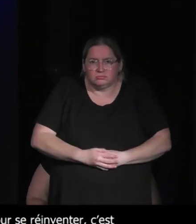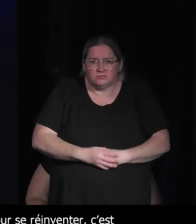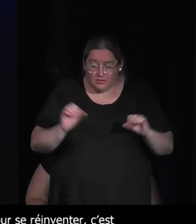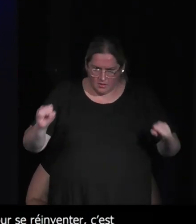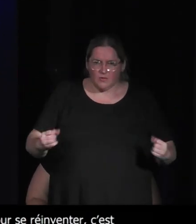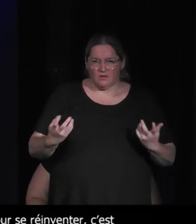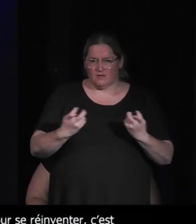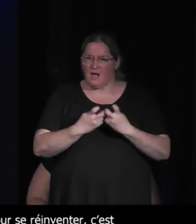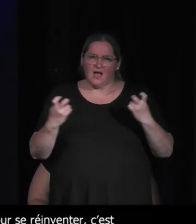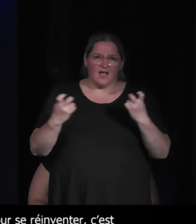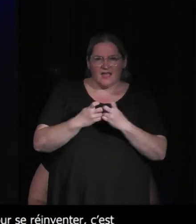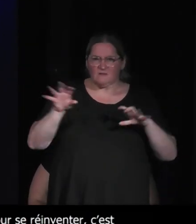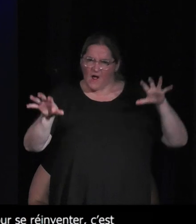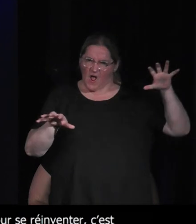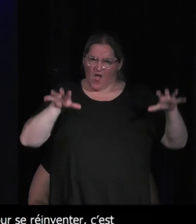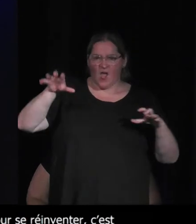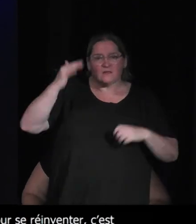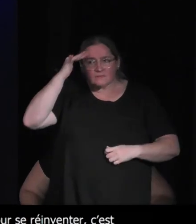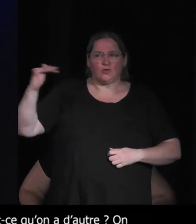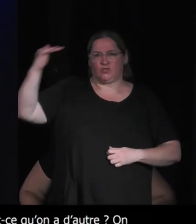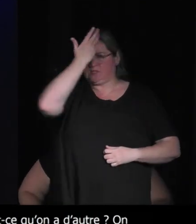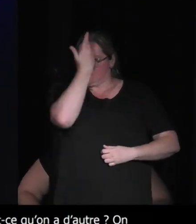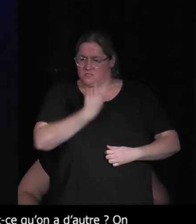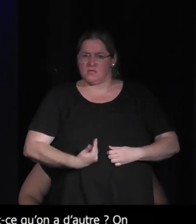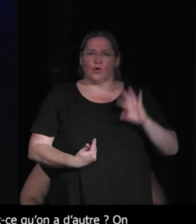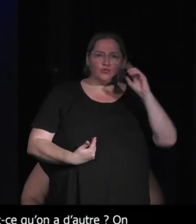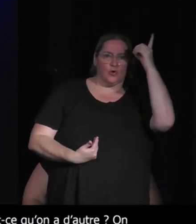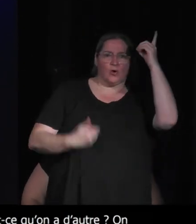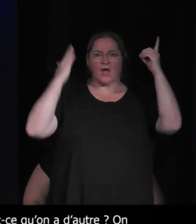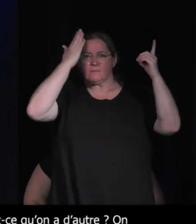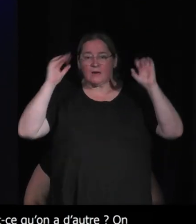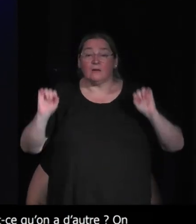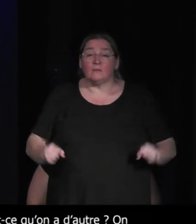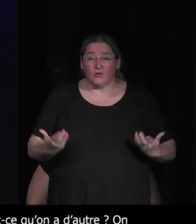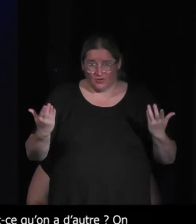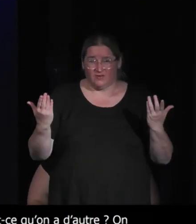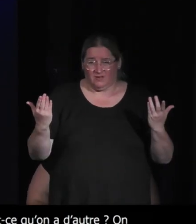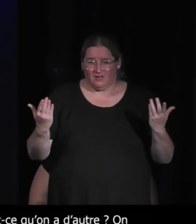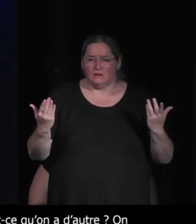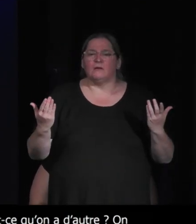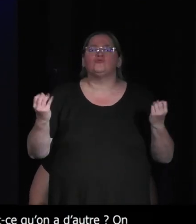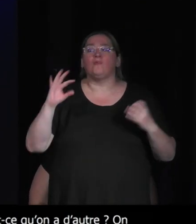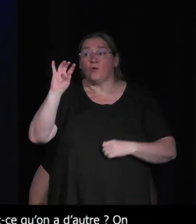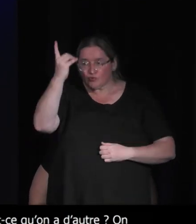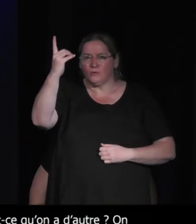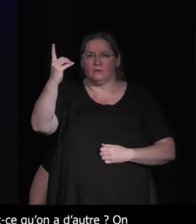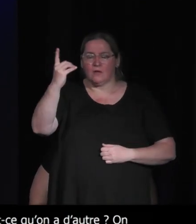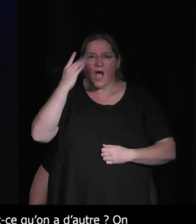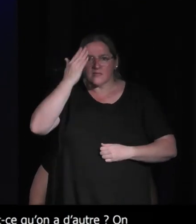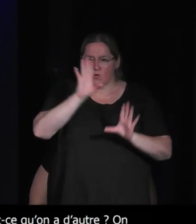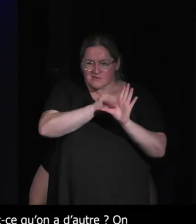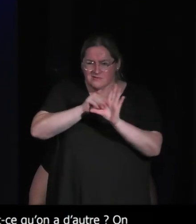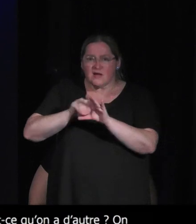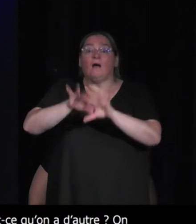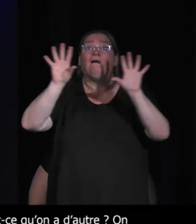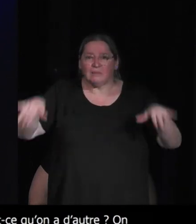une créature mythologique éventuellement demi-dieu mais chez les demi-dieus vous avez beaucoup d'animaux non mais c'est vrai quand